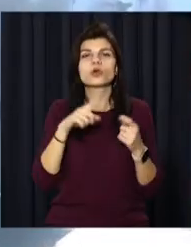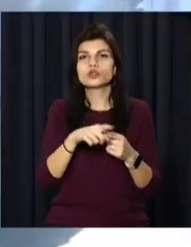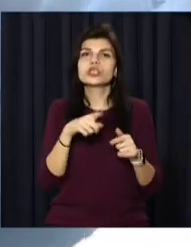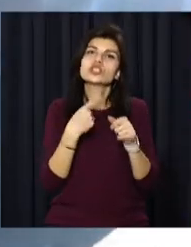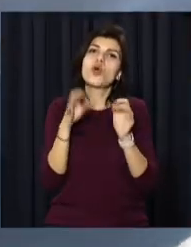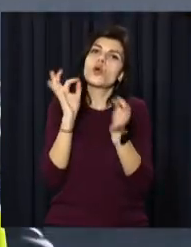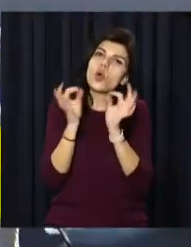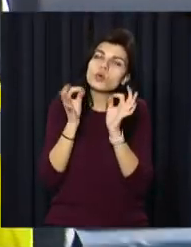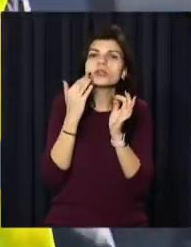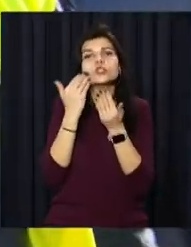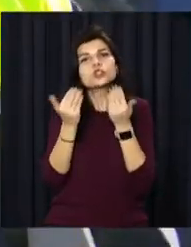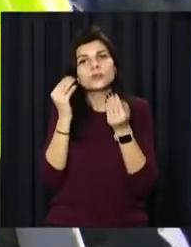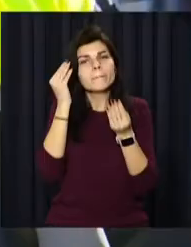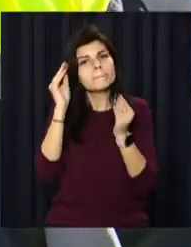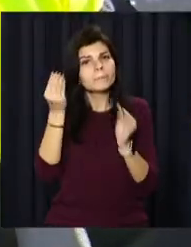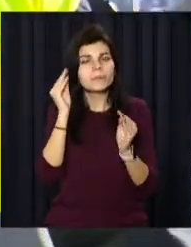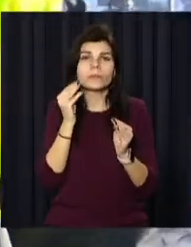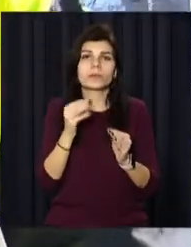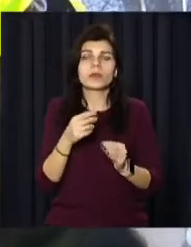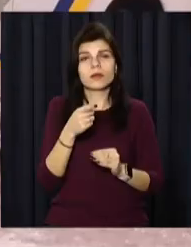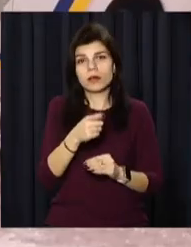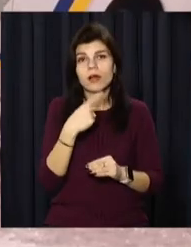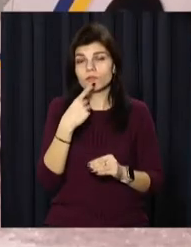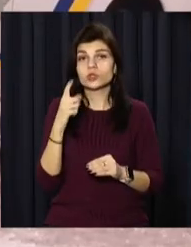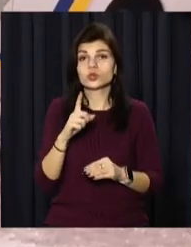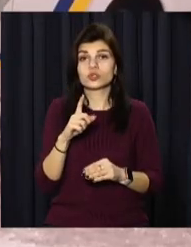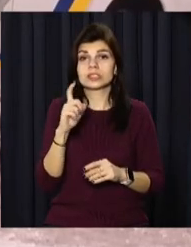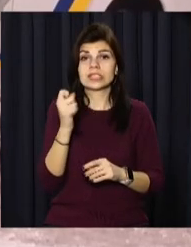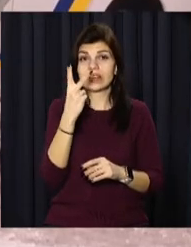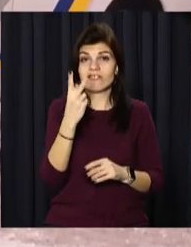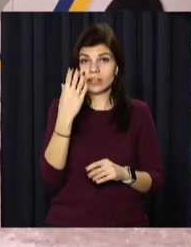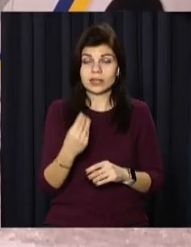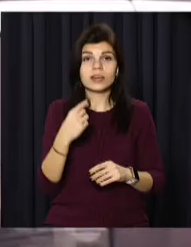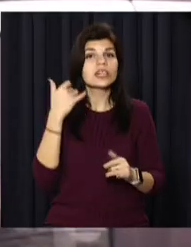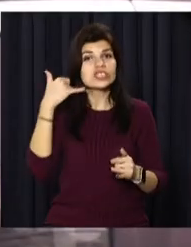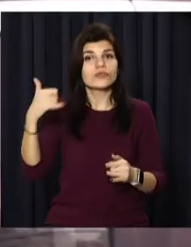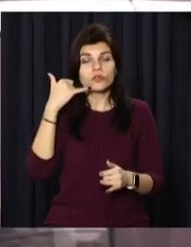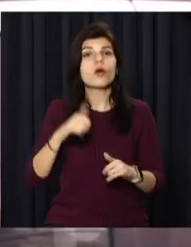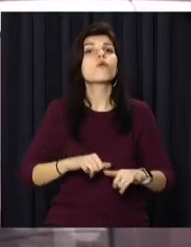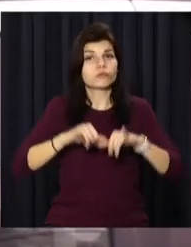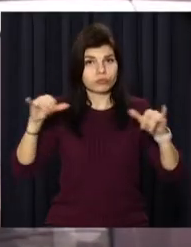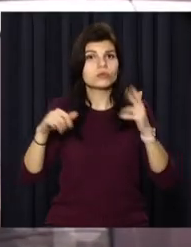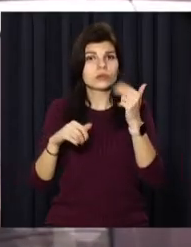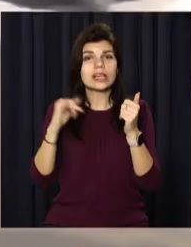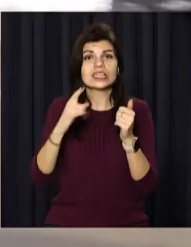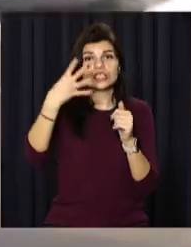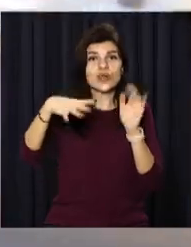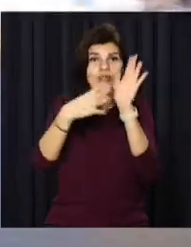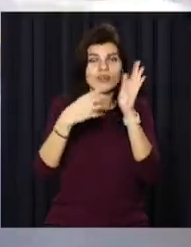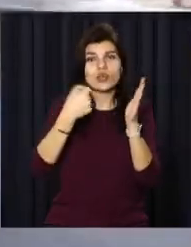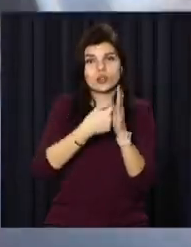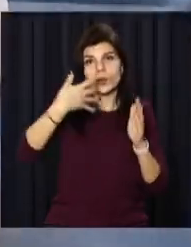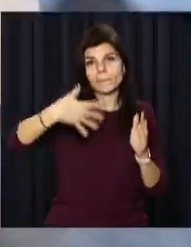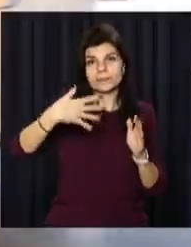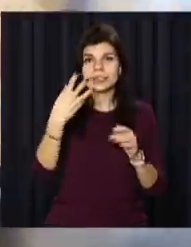консультацією. Зокрема, очільник відомства зазначив, за два дні число дзвінків зросло із 49 до